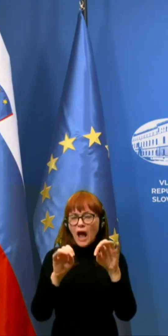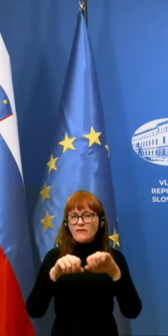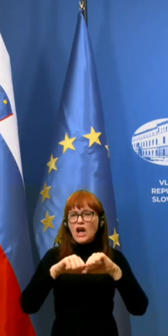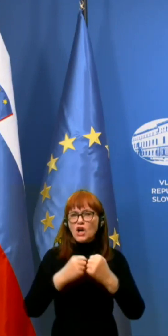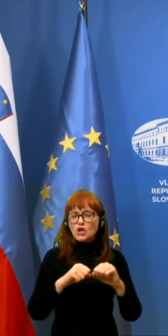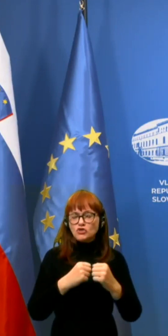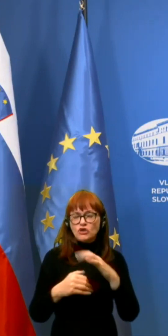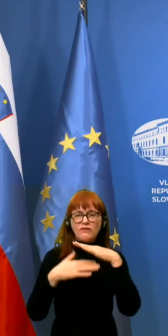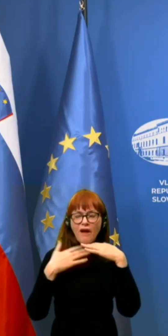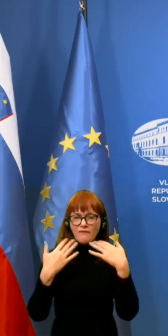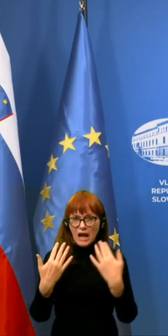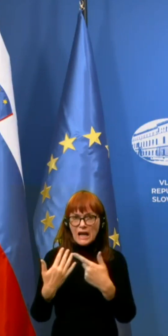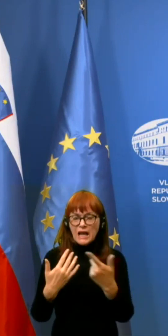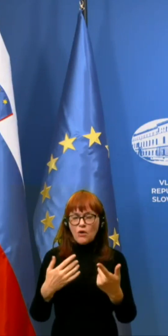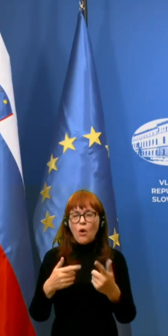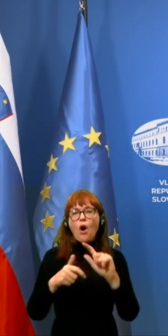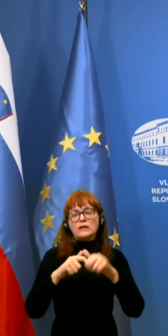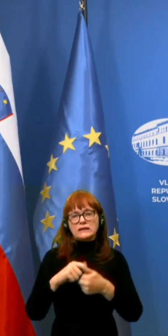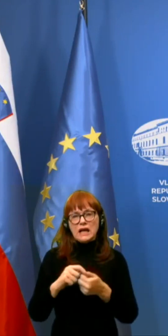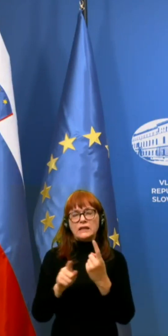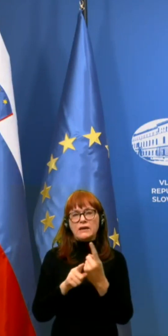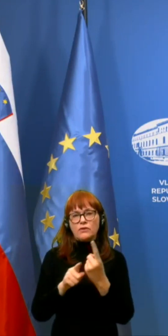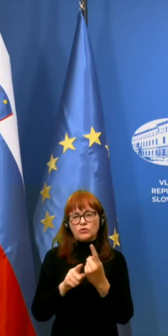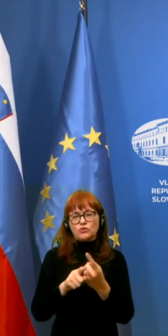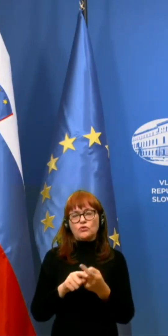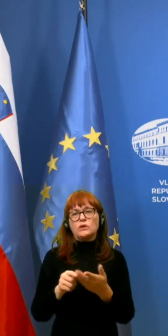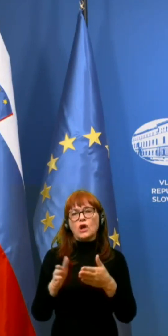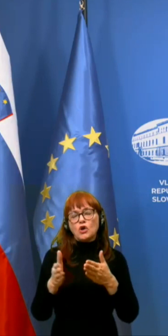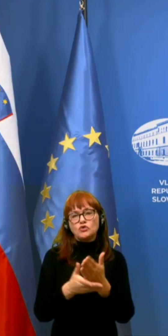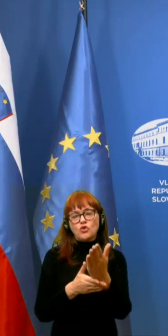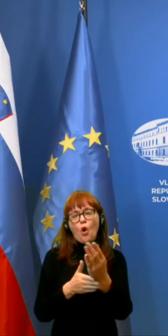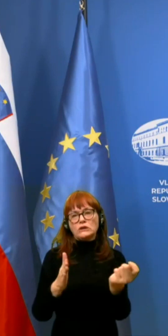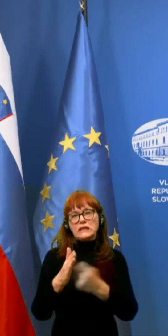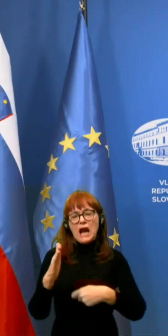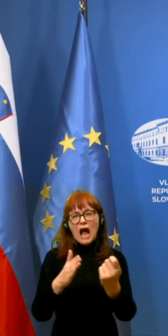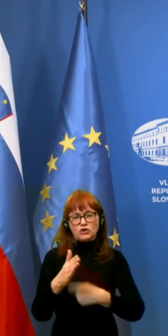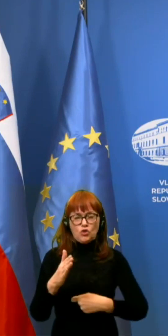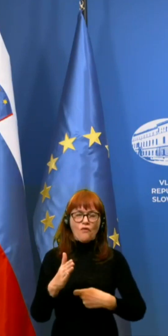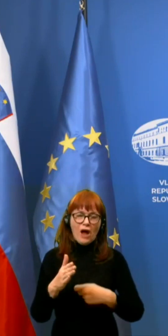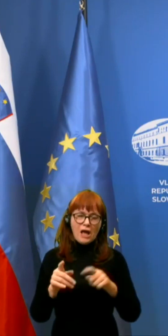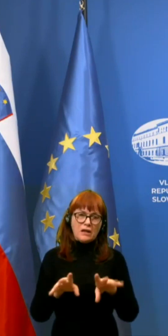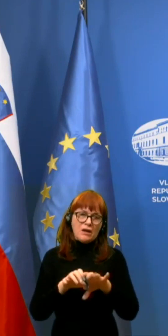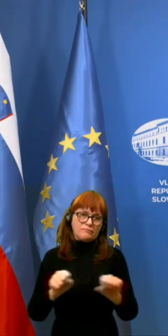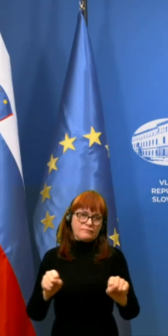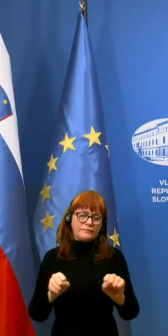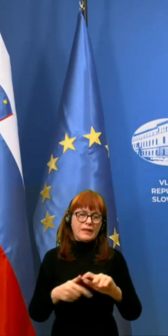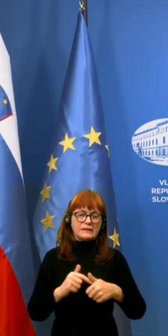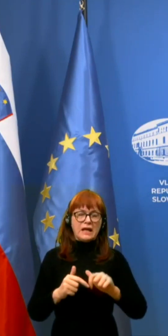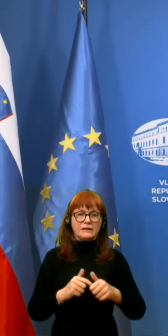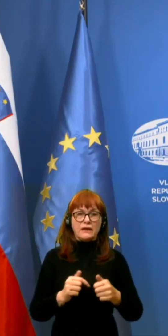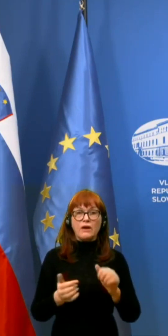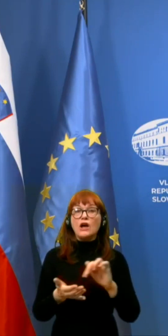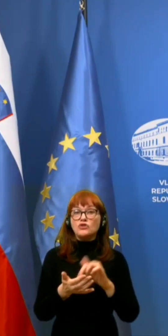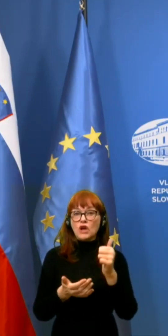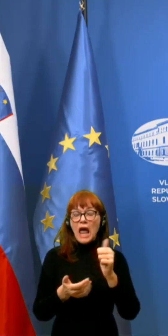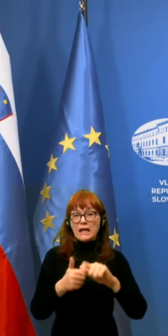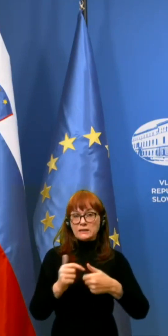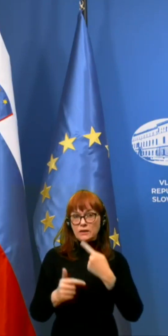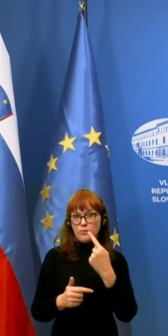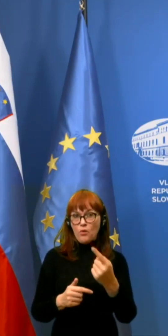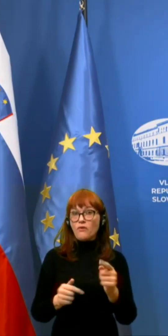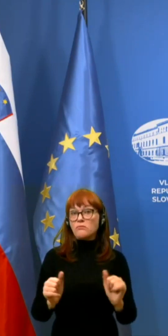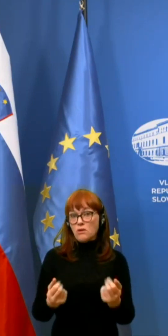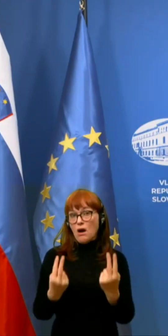velike zadevo spravljati tudi skozi kaznovanje. Najpomem, še eno zadevo, ki je morda